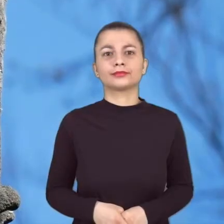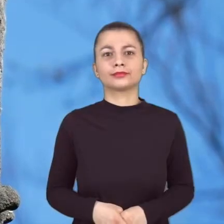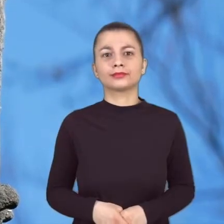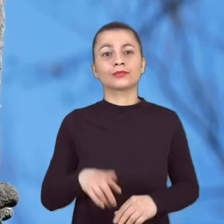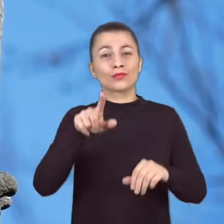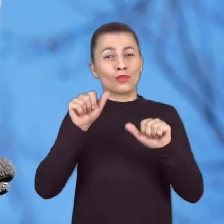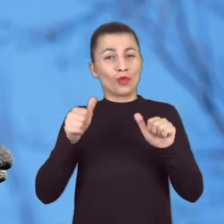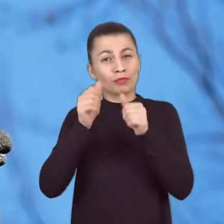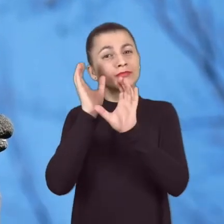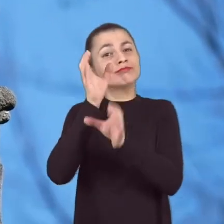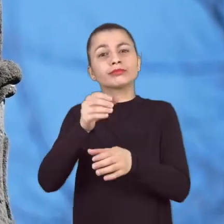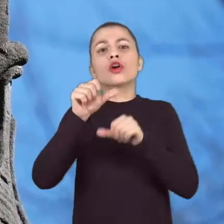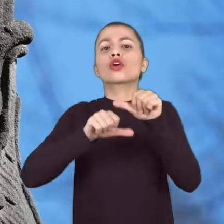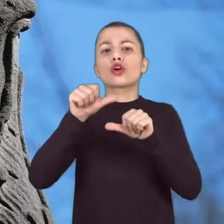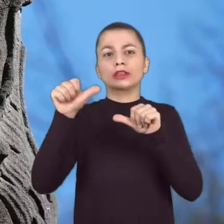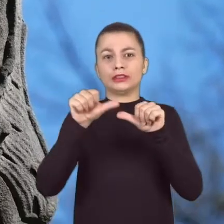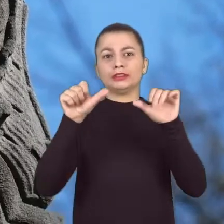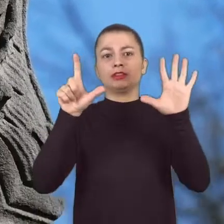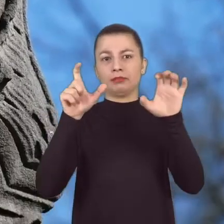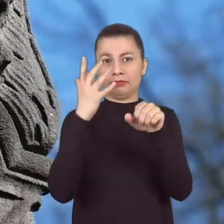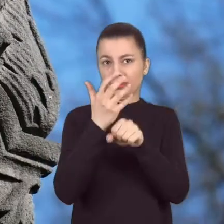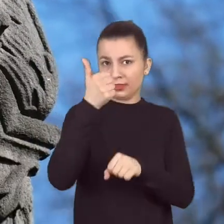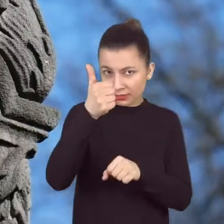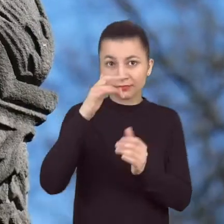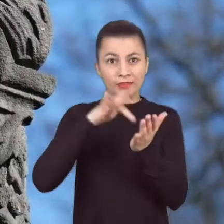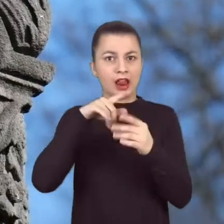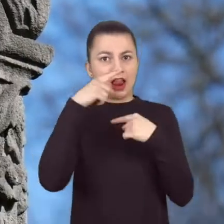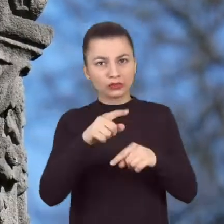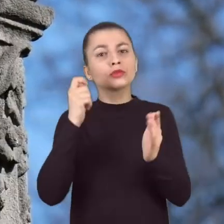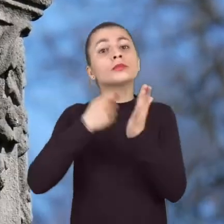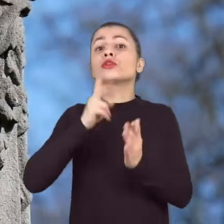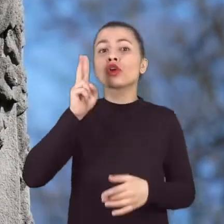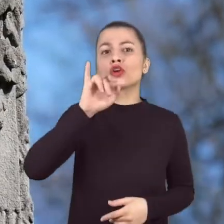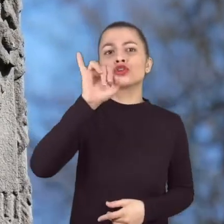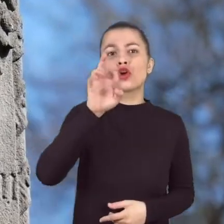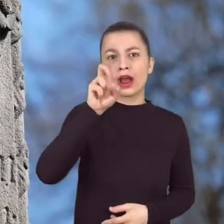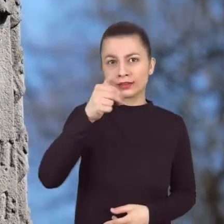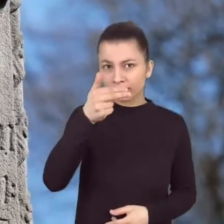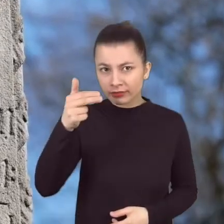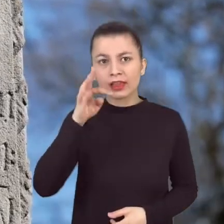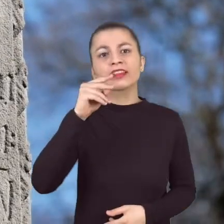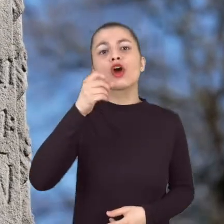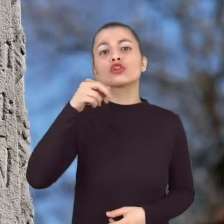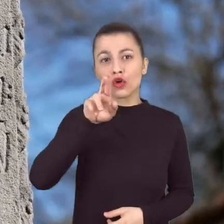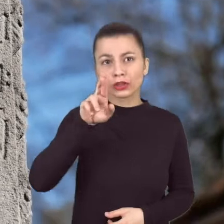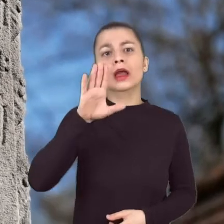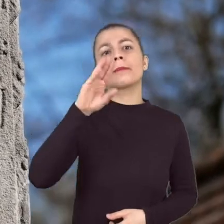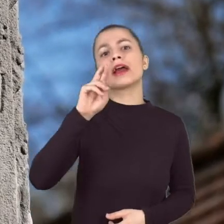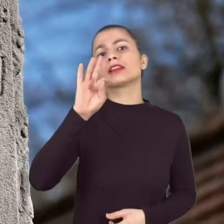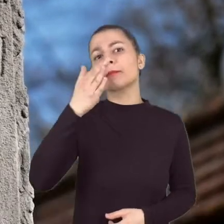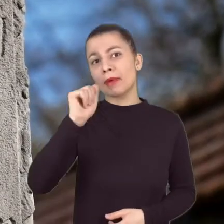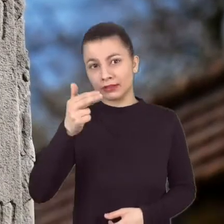Pomnik ten wystawił w 1751 roku leszczyński kupiec Johann Theodor Bertmann